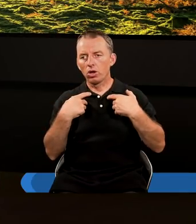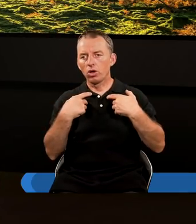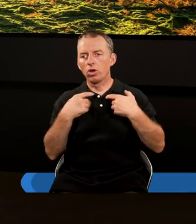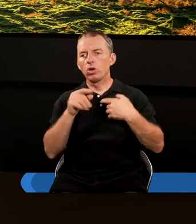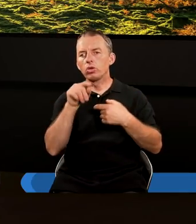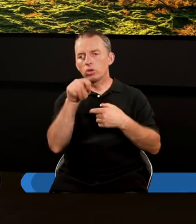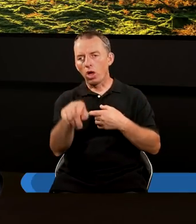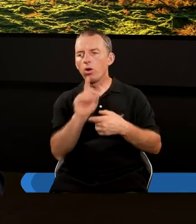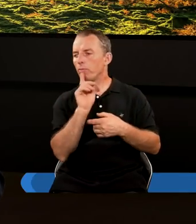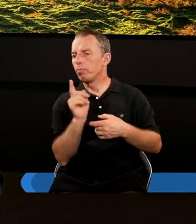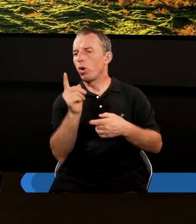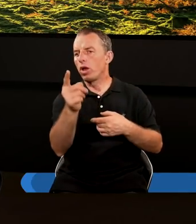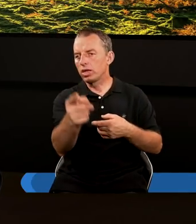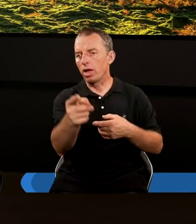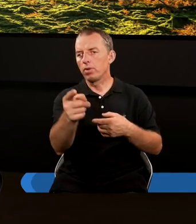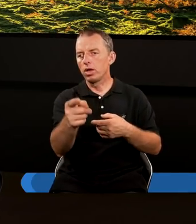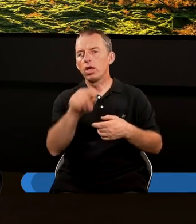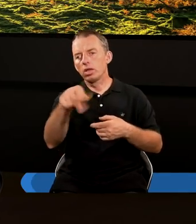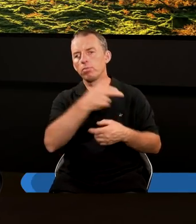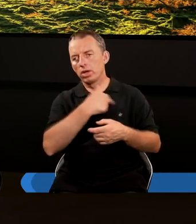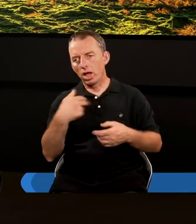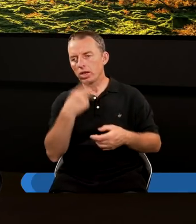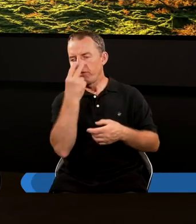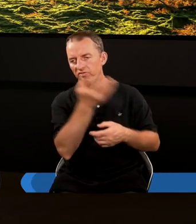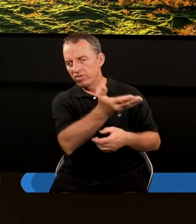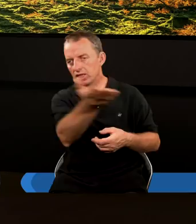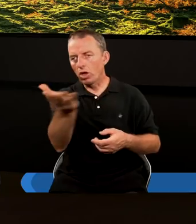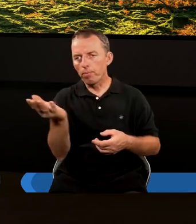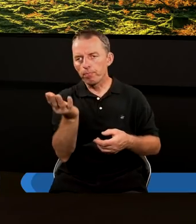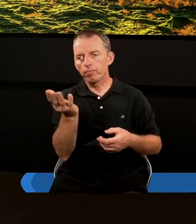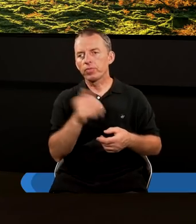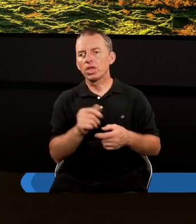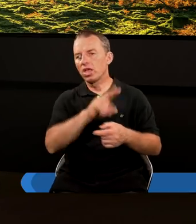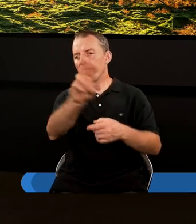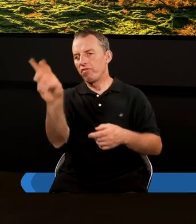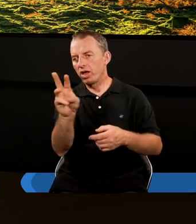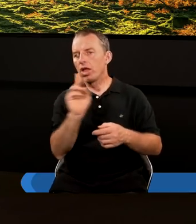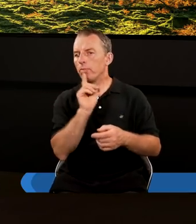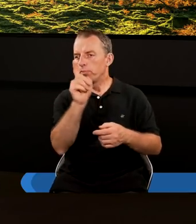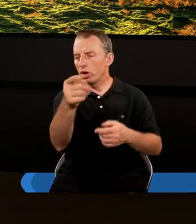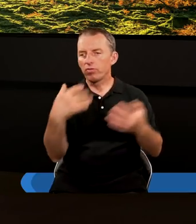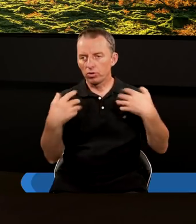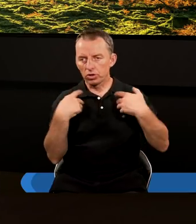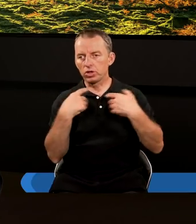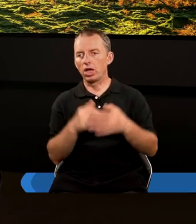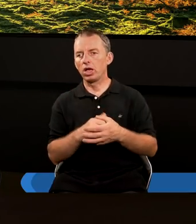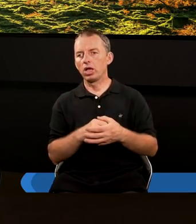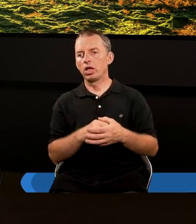polecamy wszystkim naszym widzom, który i was, który i wam życzę.